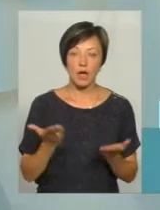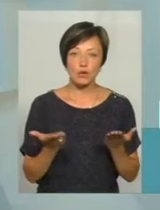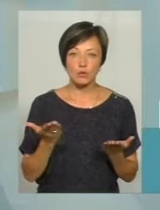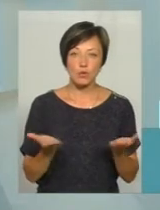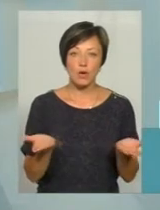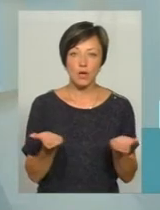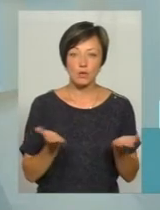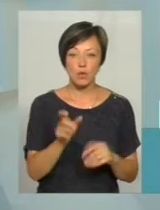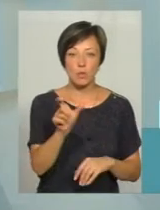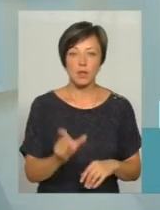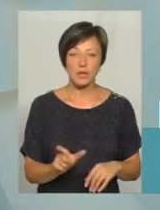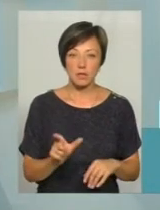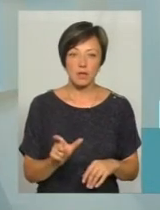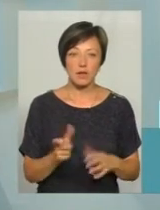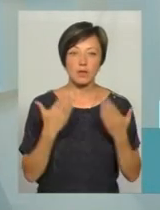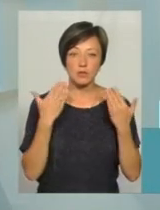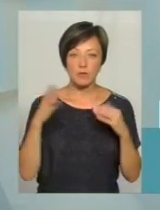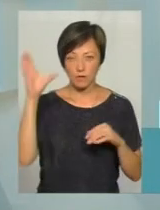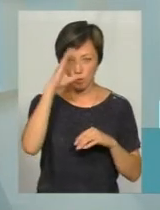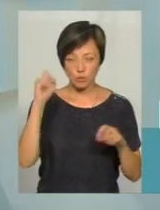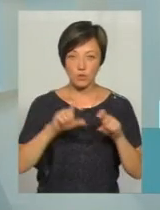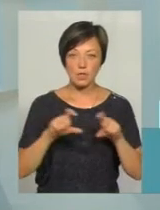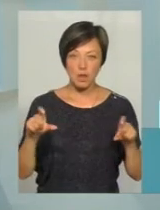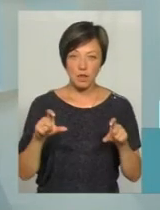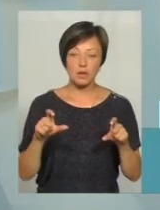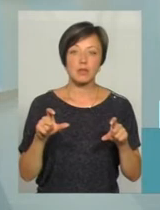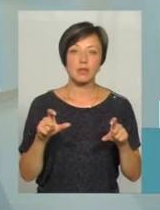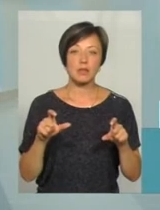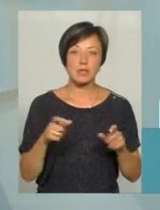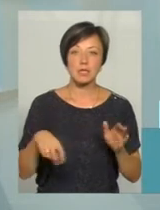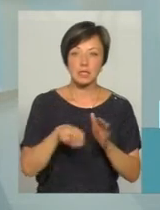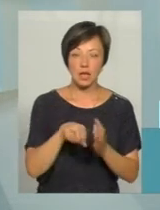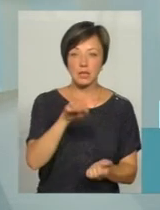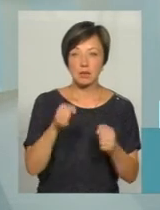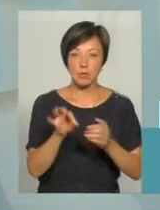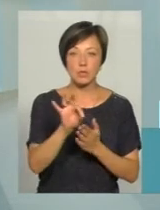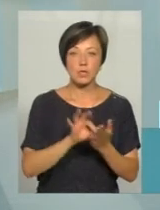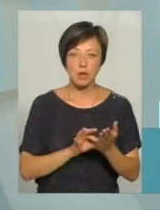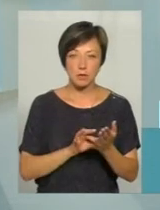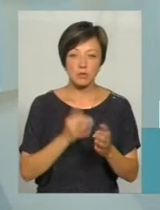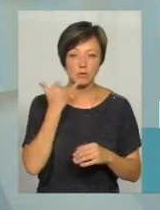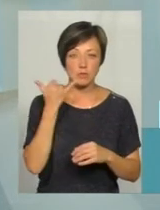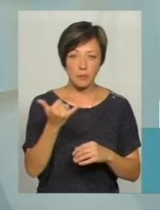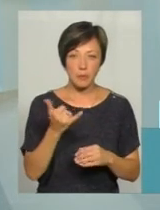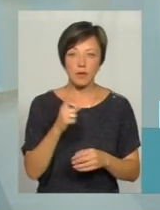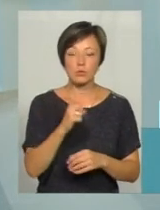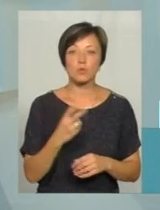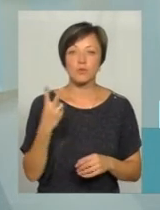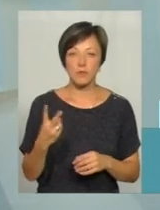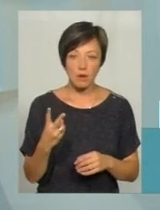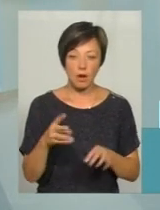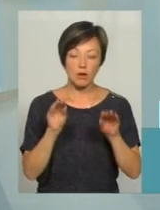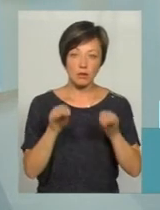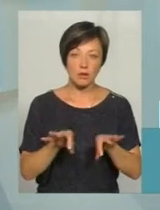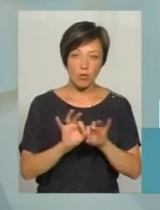громадян віддихає в нічному закладі, там він з знаками лаконі спільня виходить, сідає за кермо, відразу йде телефонний дзвінок на службу 102 з повним